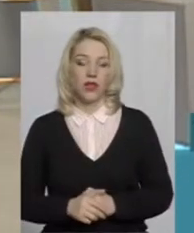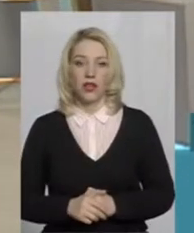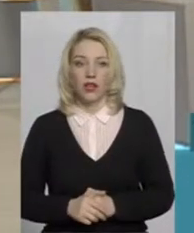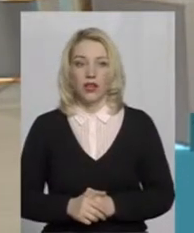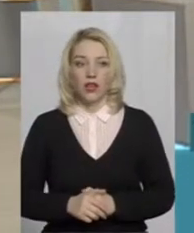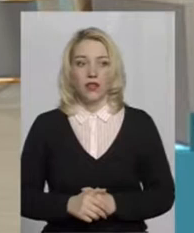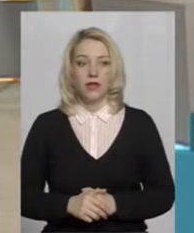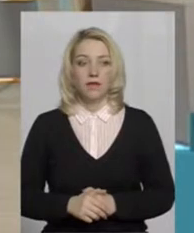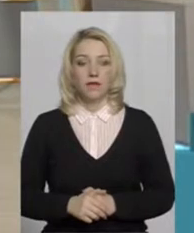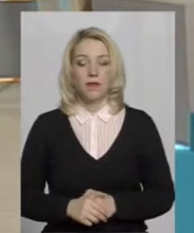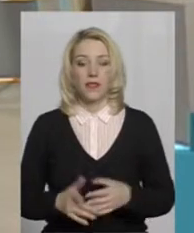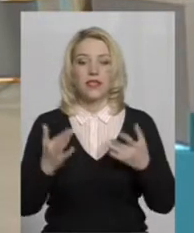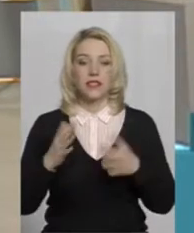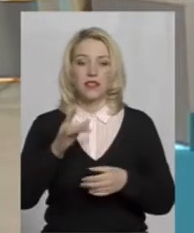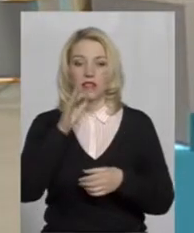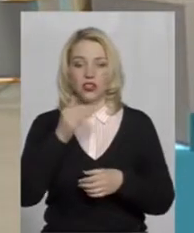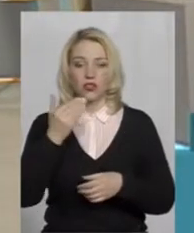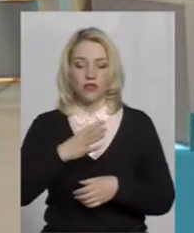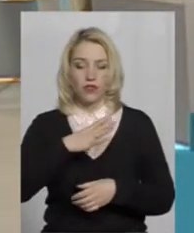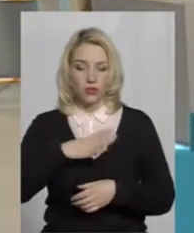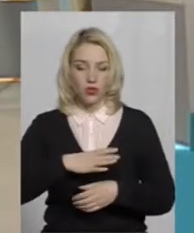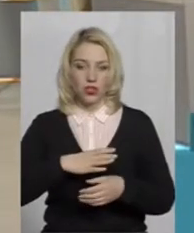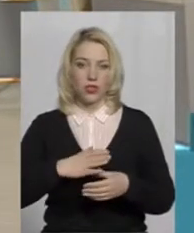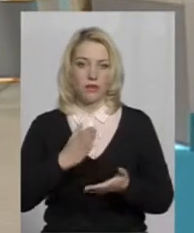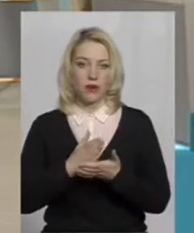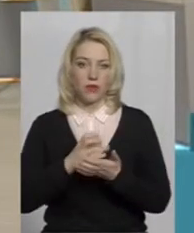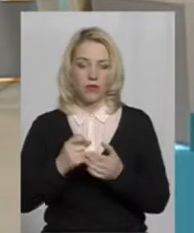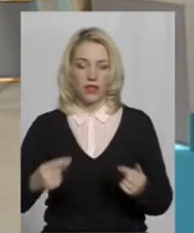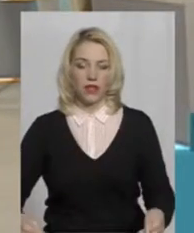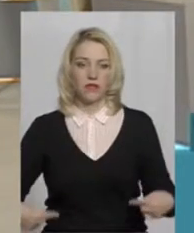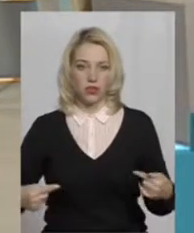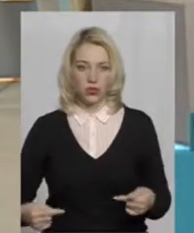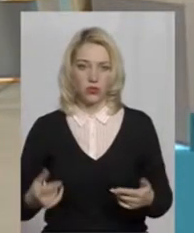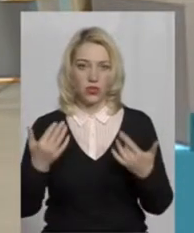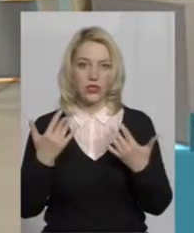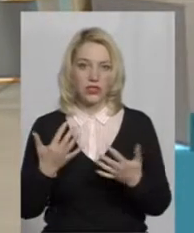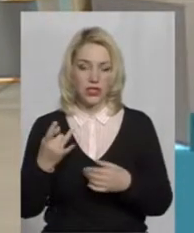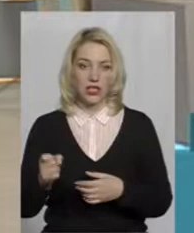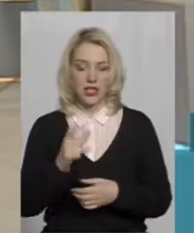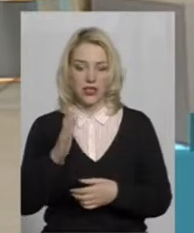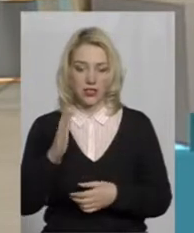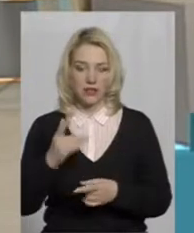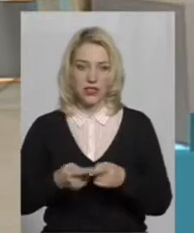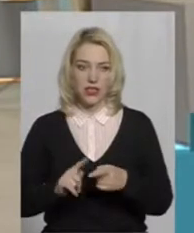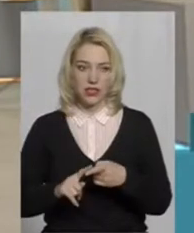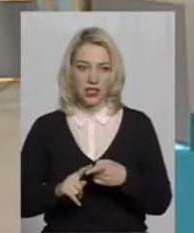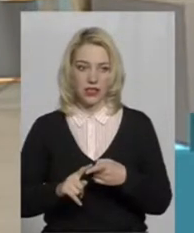Скажіть, скільки часу ви змушені перебувати на візку і скільки разів за цей